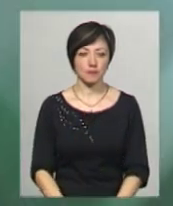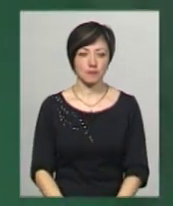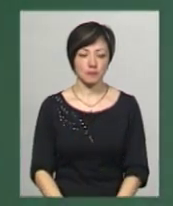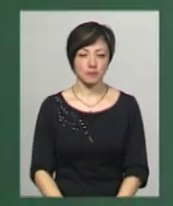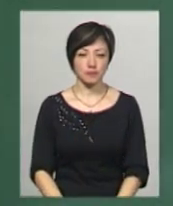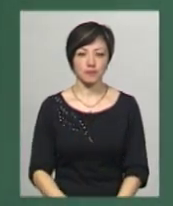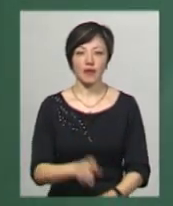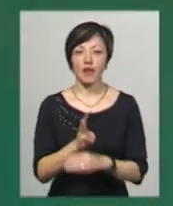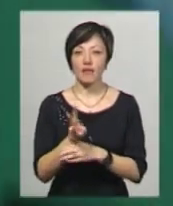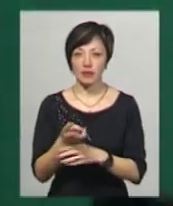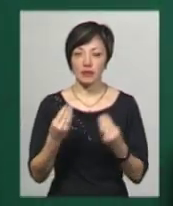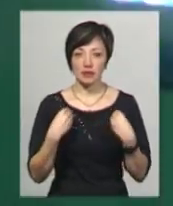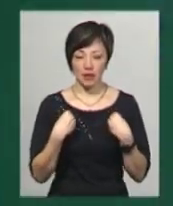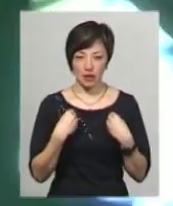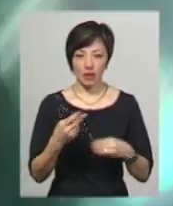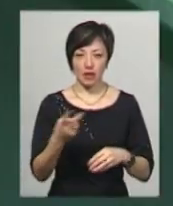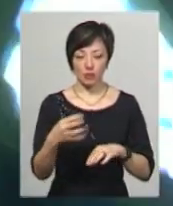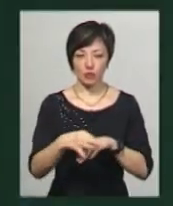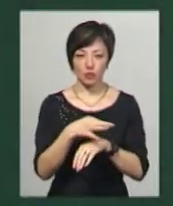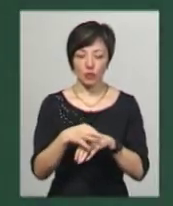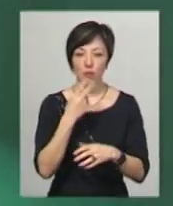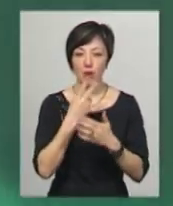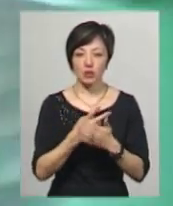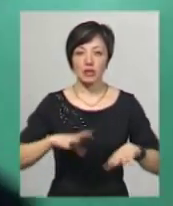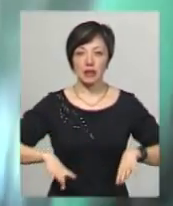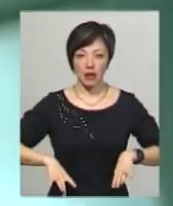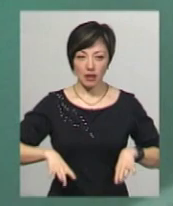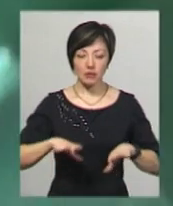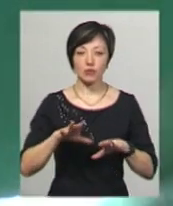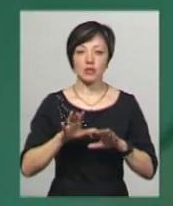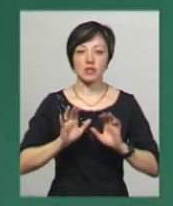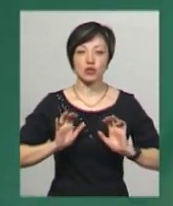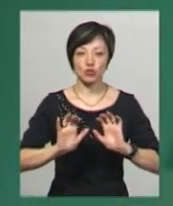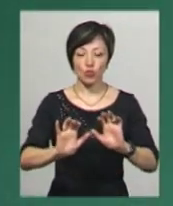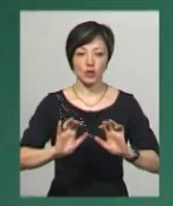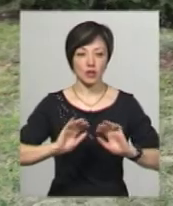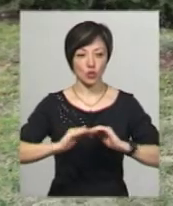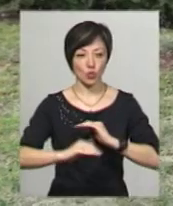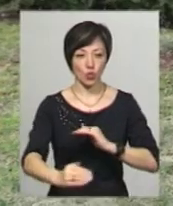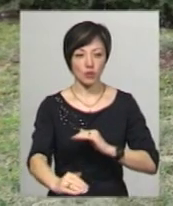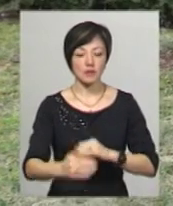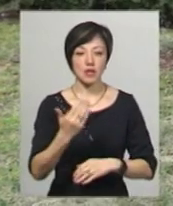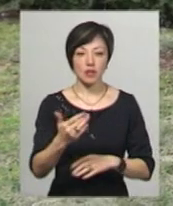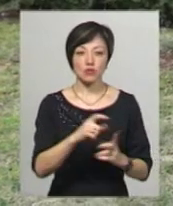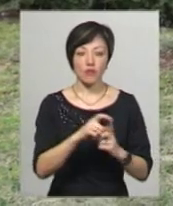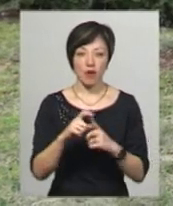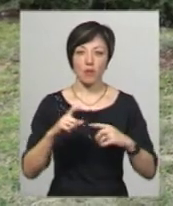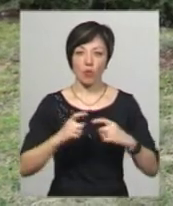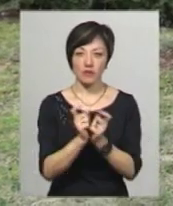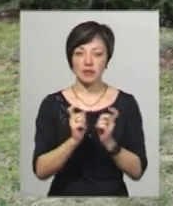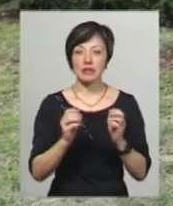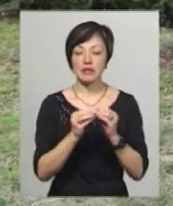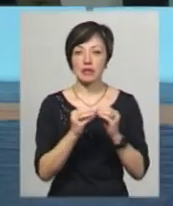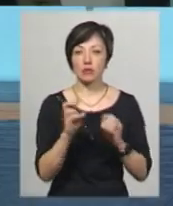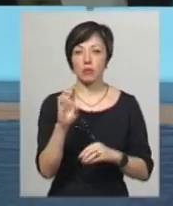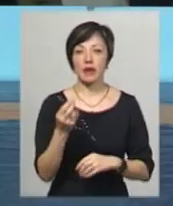На відео, яке нам надало подружжя Осідлевич, ви бачите, як тренерку Олени Осідлевич зіштовхнули зі сходів. За її словами, інцидент стався 10